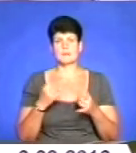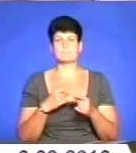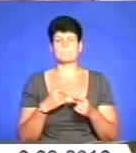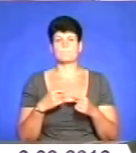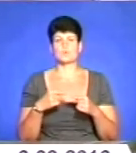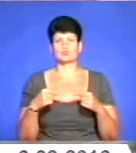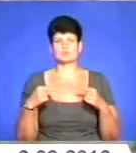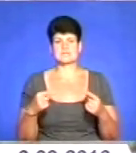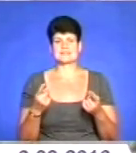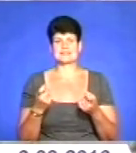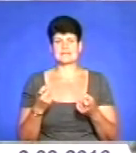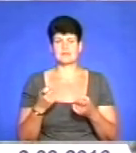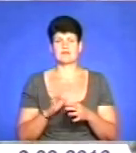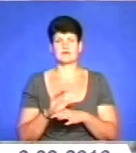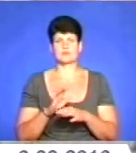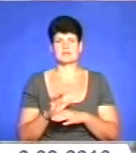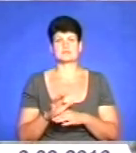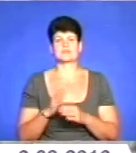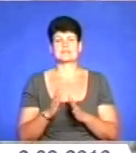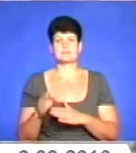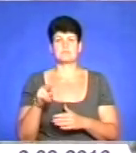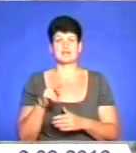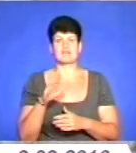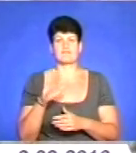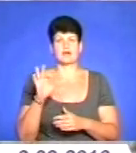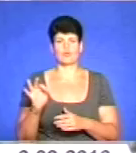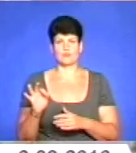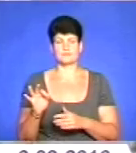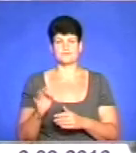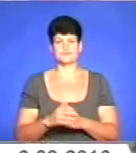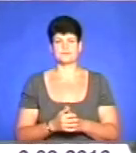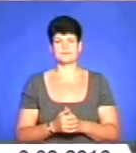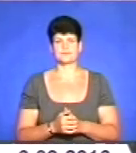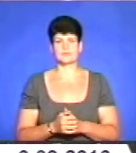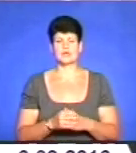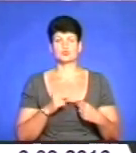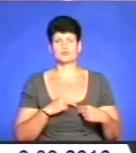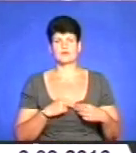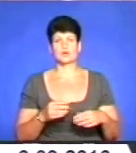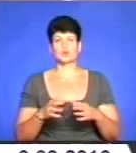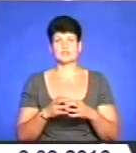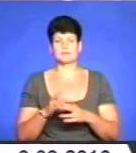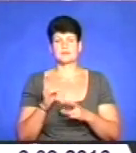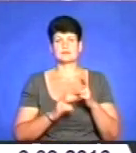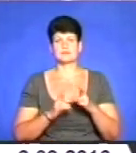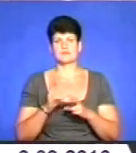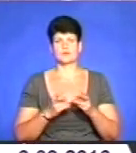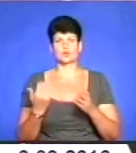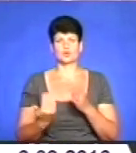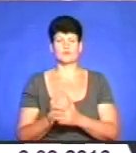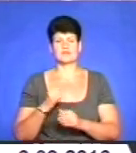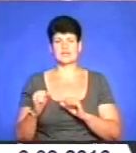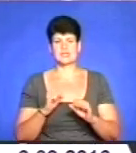затребована для виробництва систем ПВО, також для авіаційної навігації. Трудовий колектив підприємства та його новий